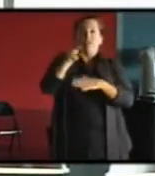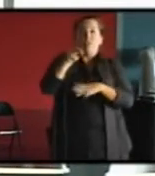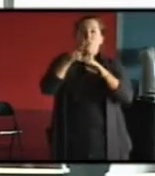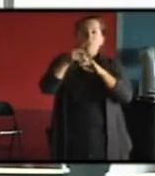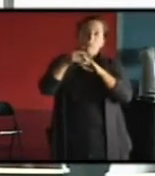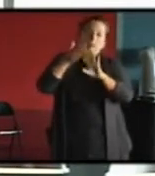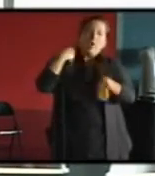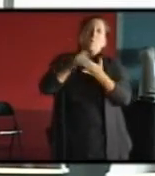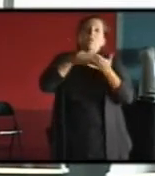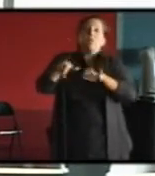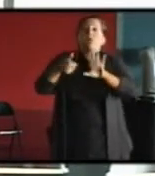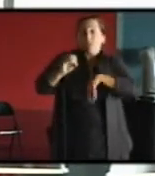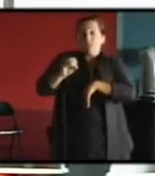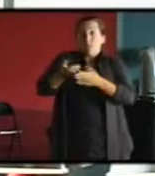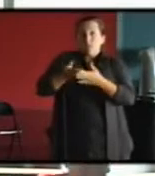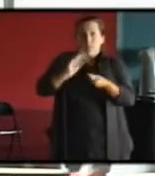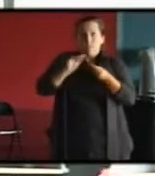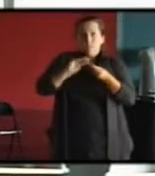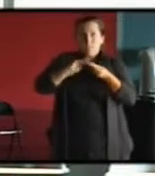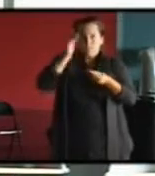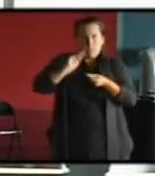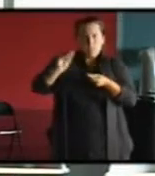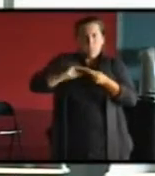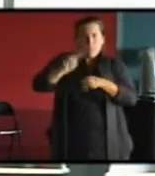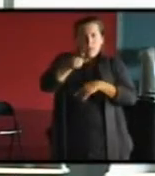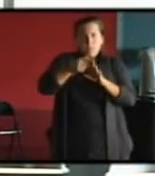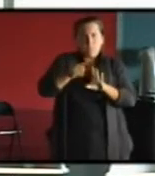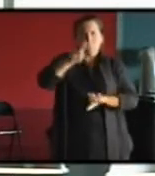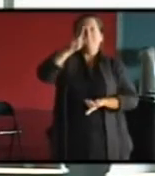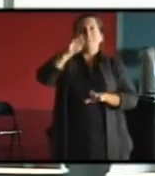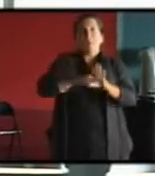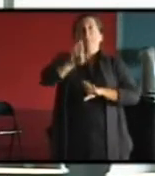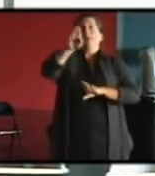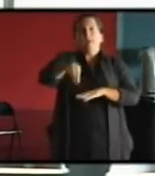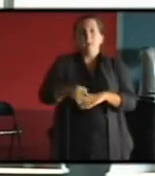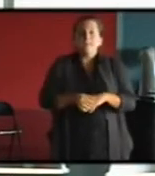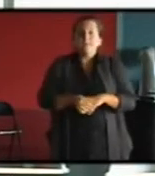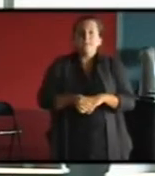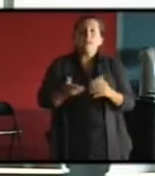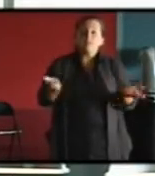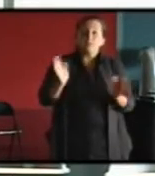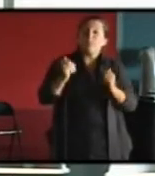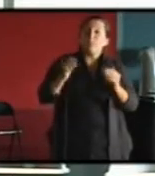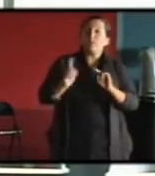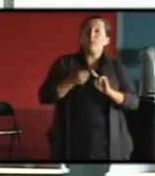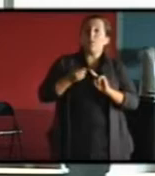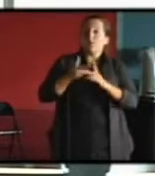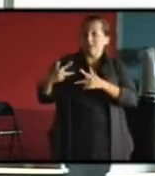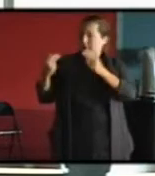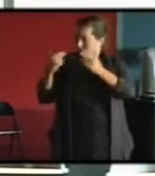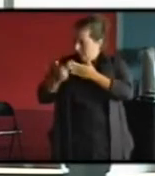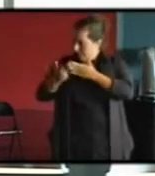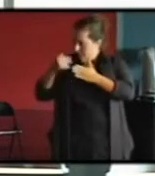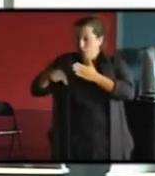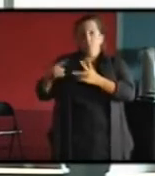c'est cela qui pose le plus question. d'où l'importance de privilégier cette période-là